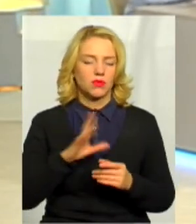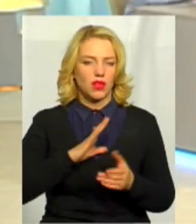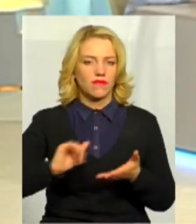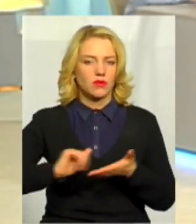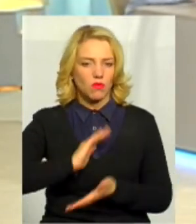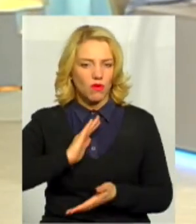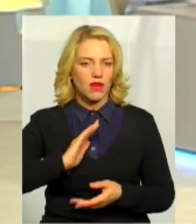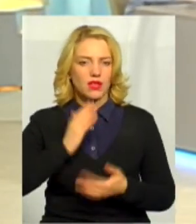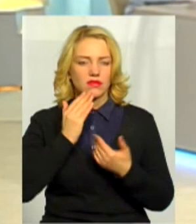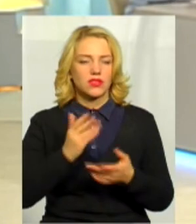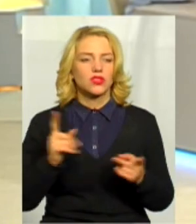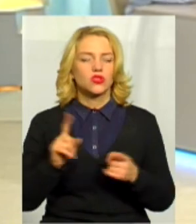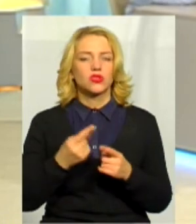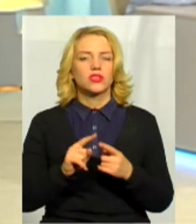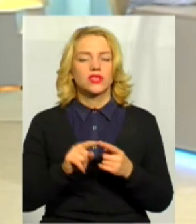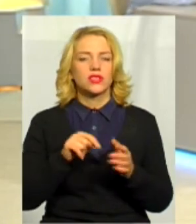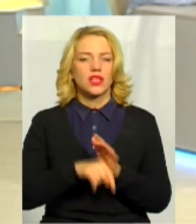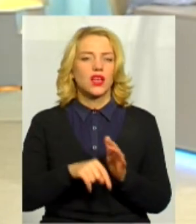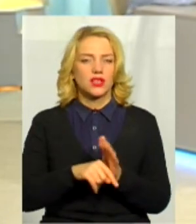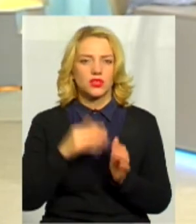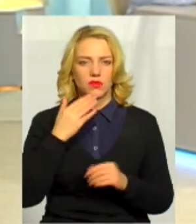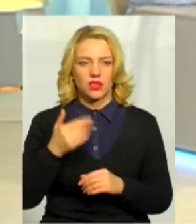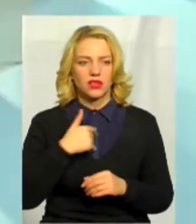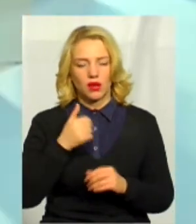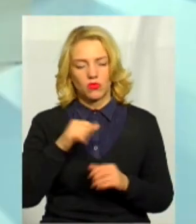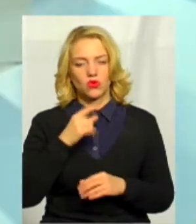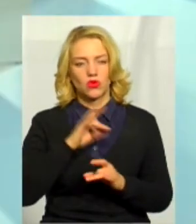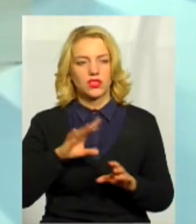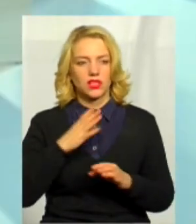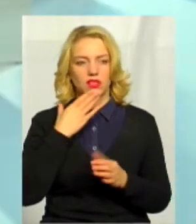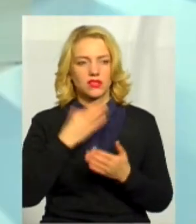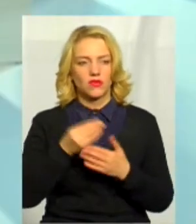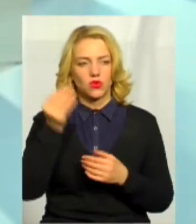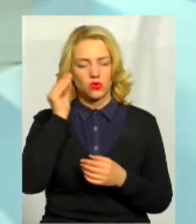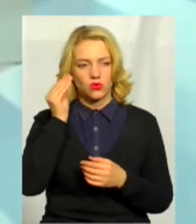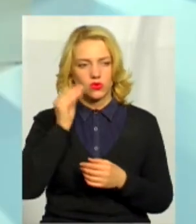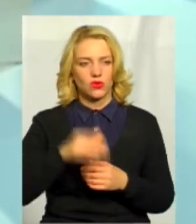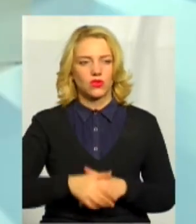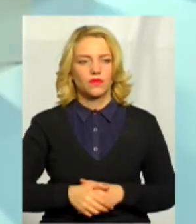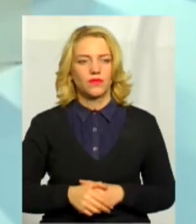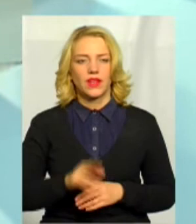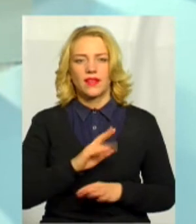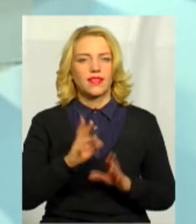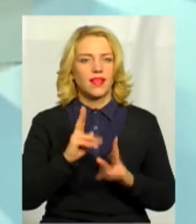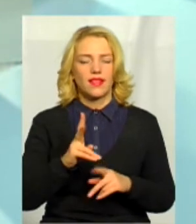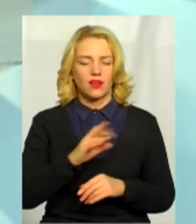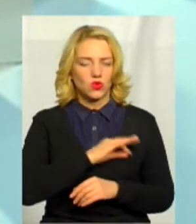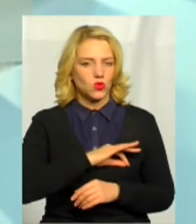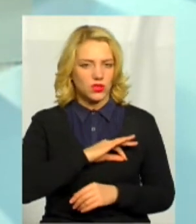Що це означає? Я можу сказати, що це означає зі своєї точки зору те, що я бачу, а не як юрист.